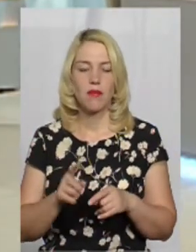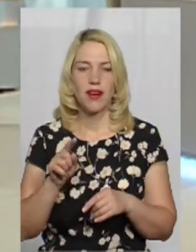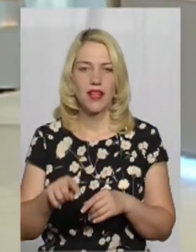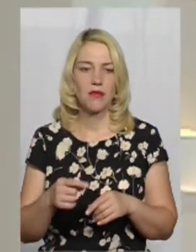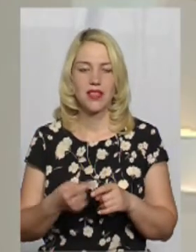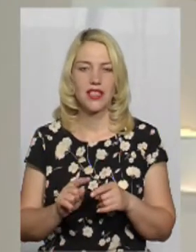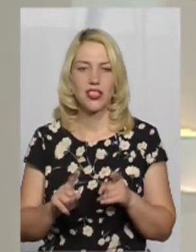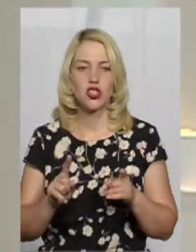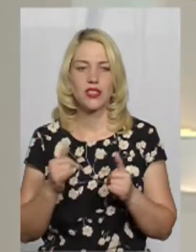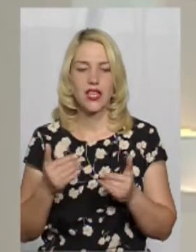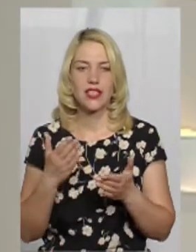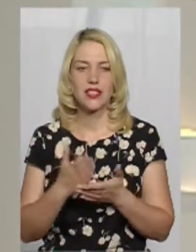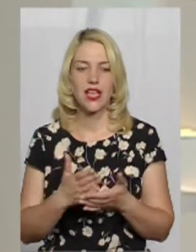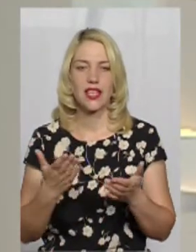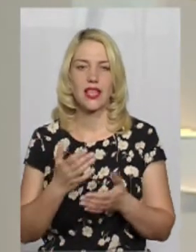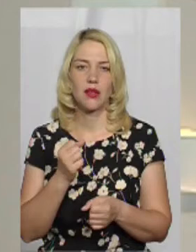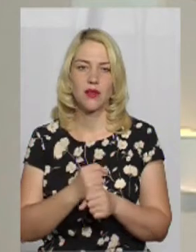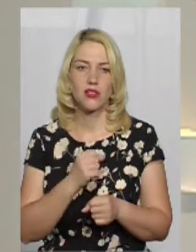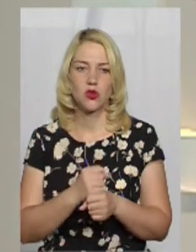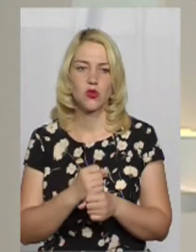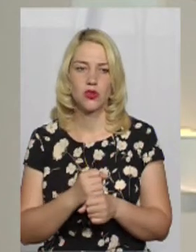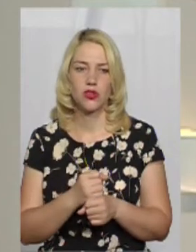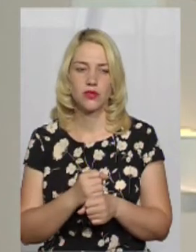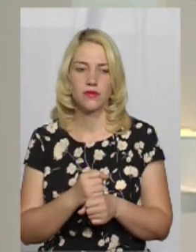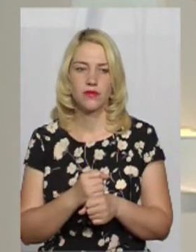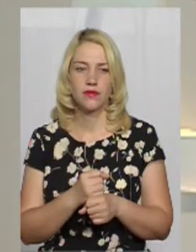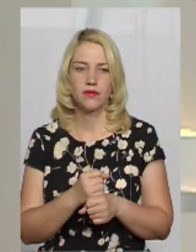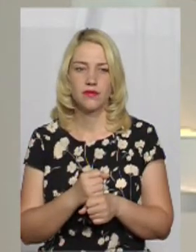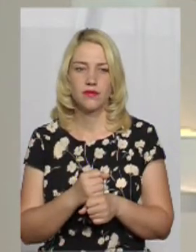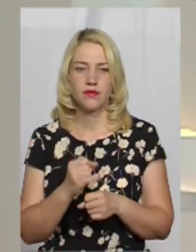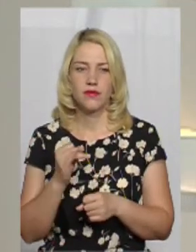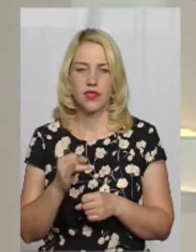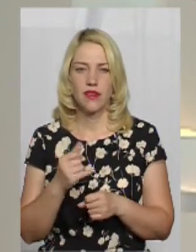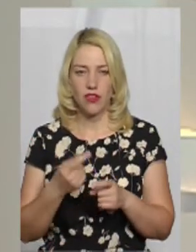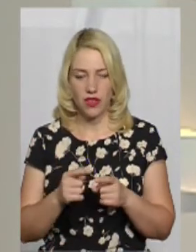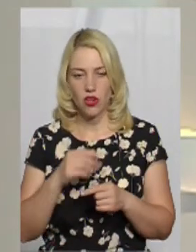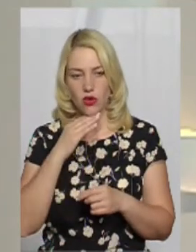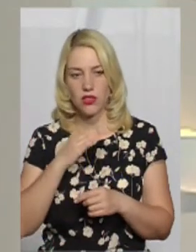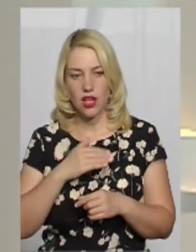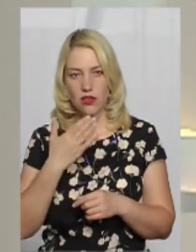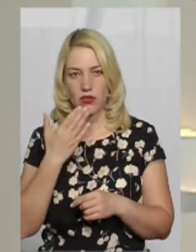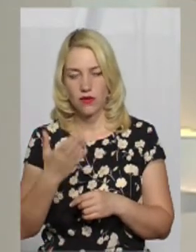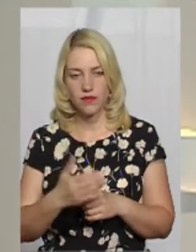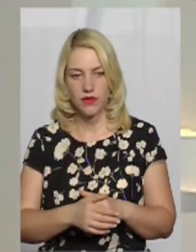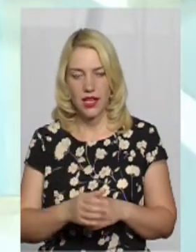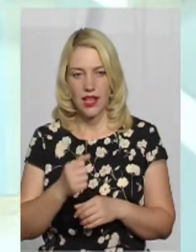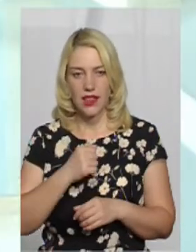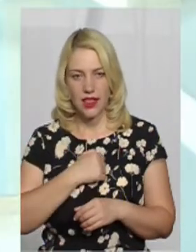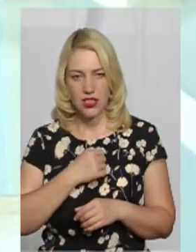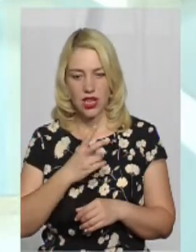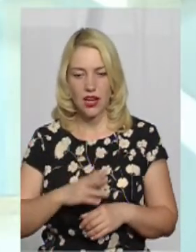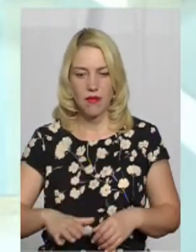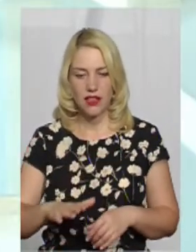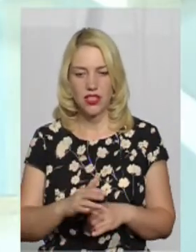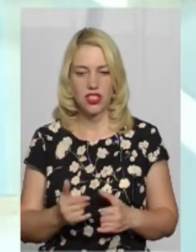що зараз є, які працюють в світлу, пору доби, я так зрозуміла, їх достатньо? На жаль, майданчиків для